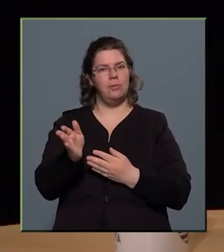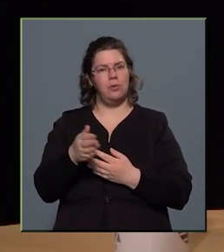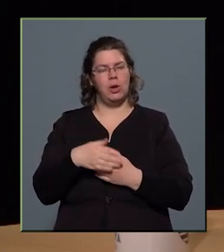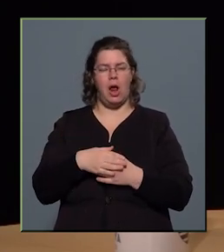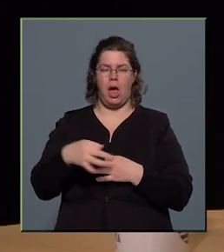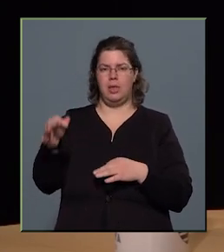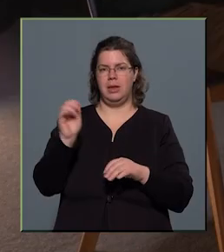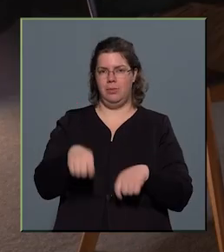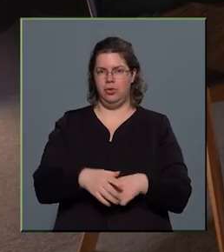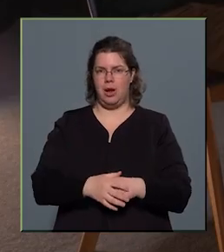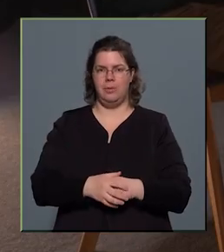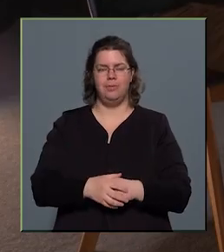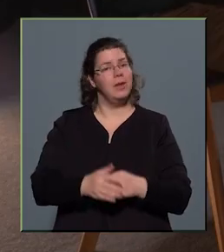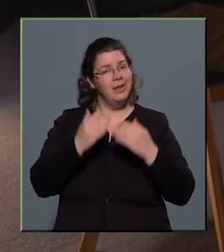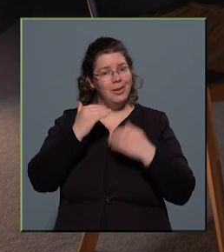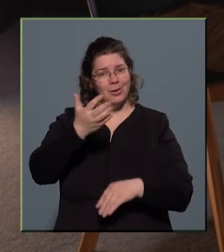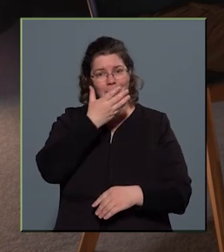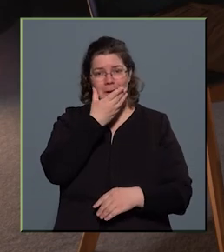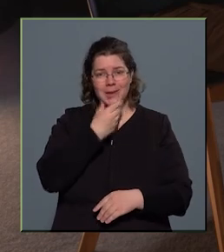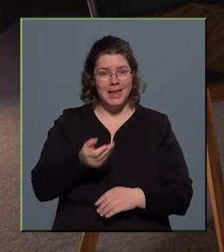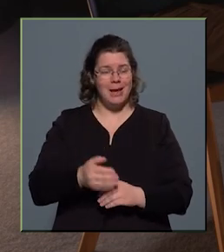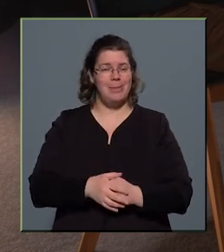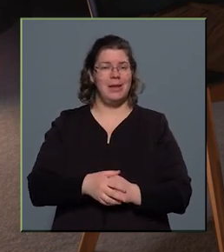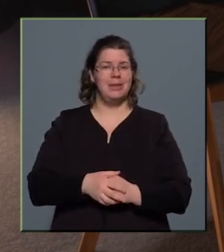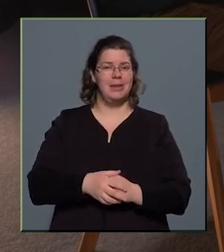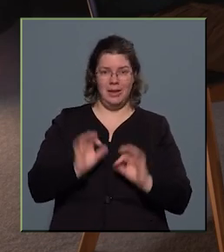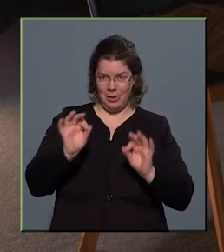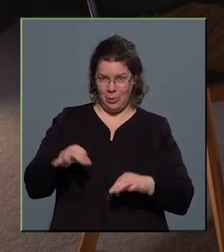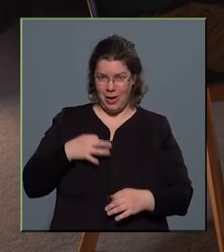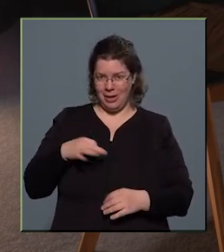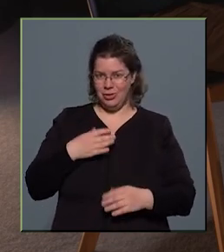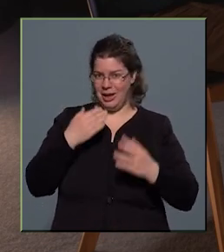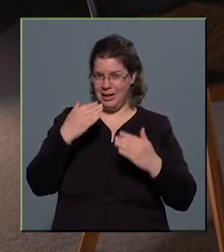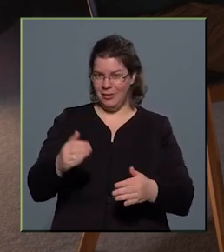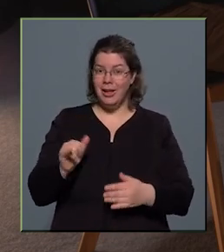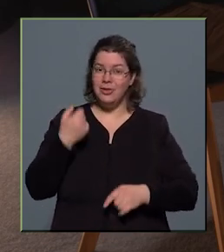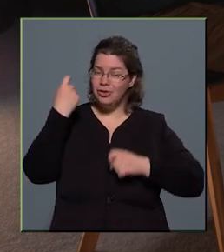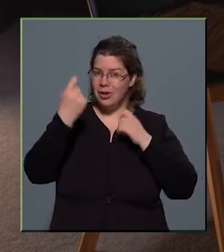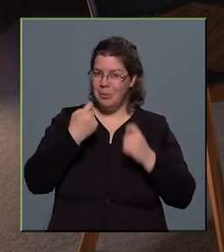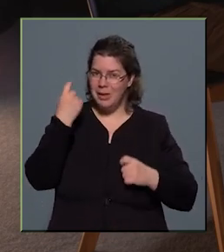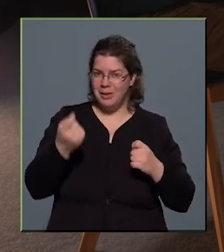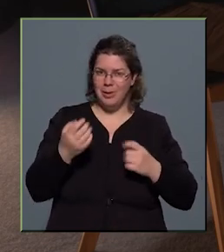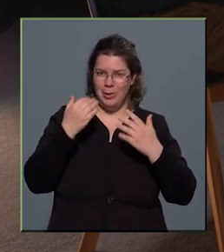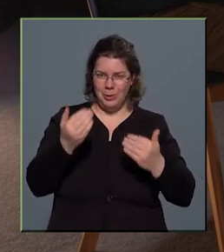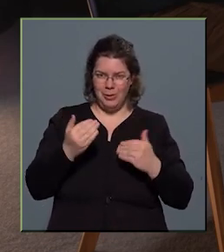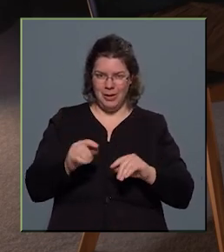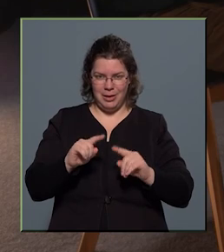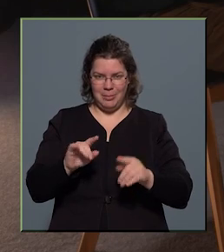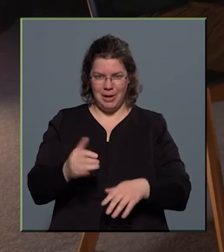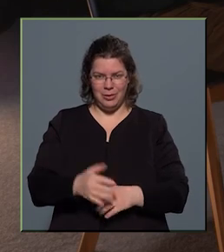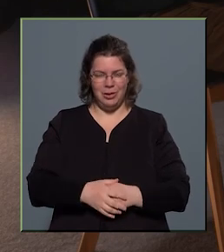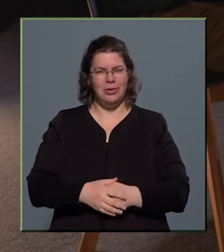képvisel. Köszönjük szépen, jó egészséget kívánunk, és reméljük, hogy üdvözölhetünk máskor is.